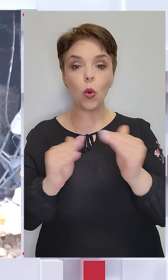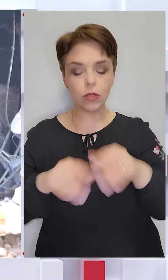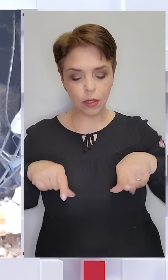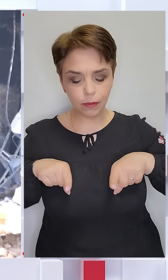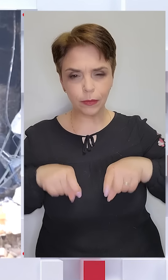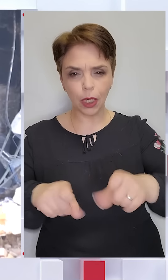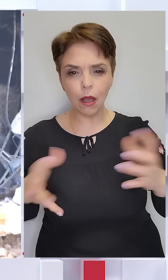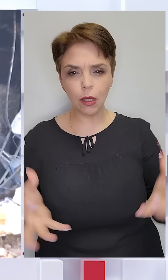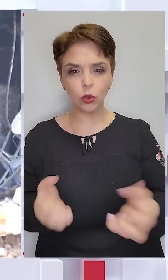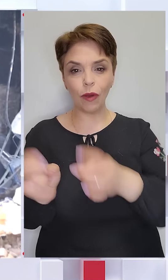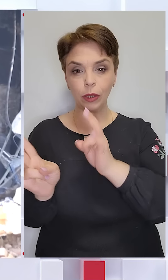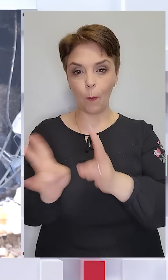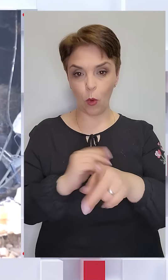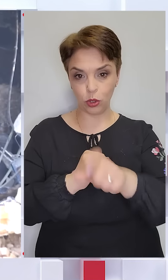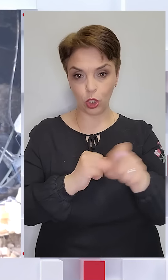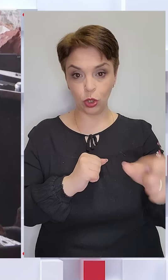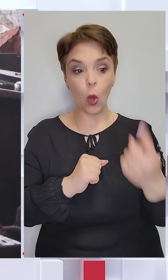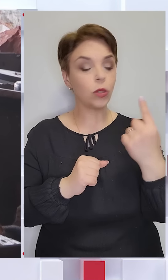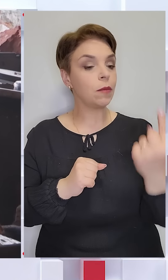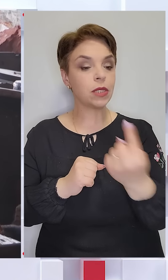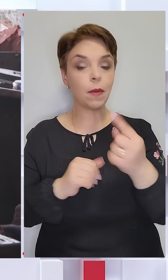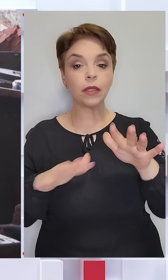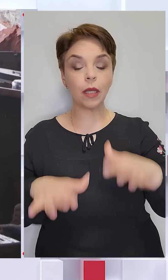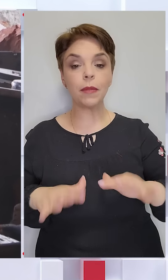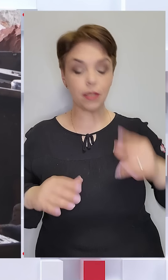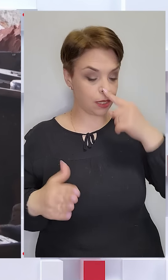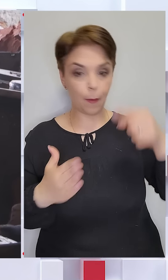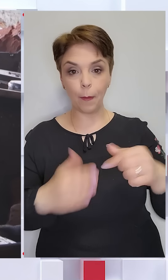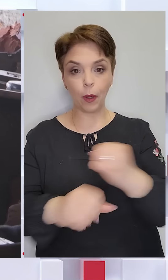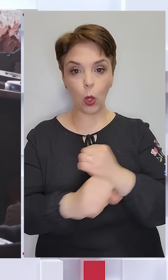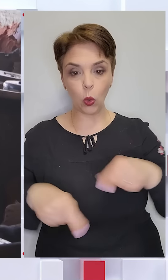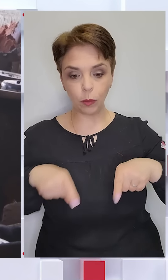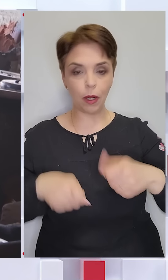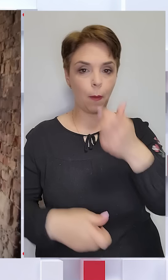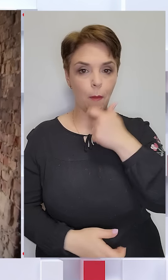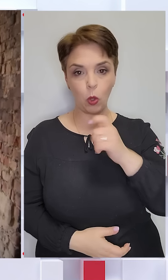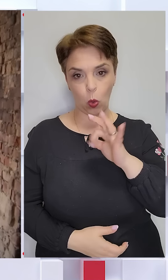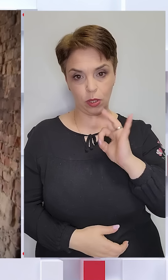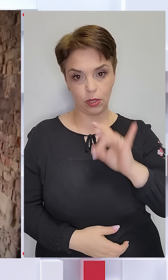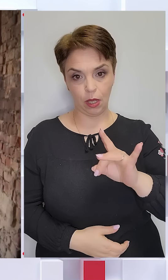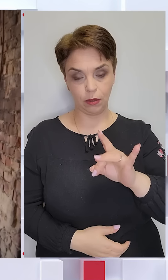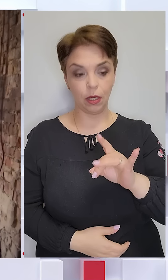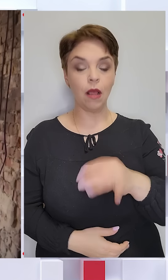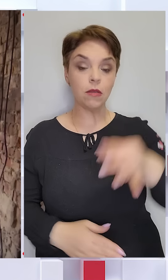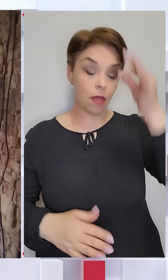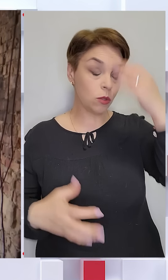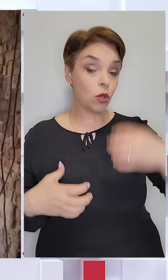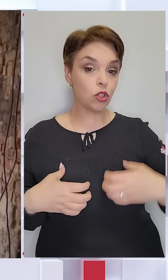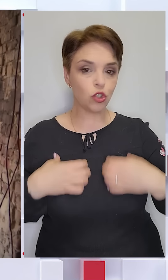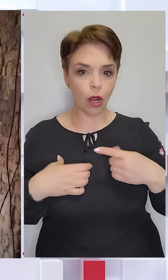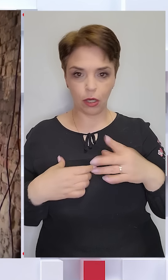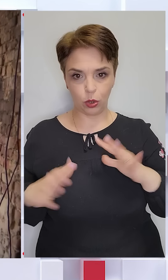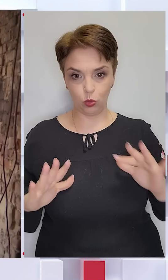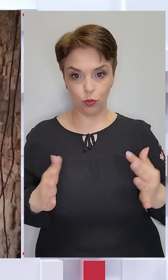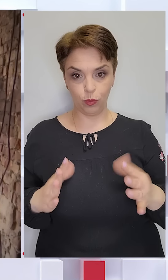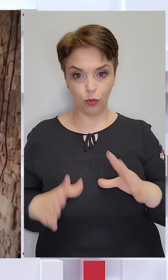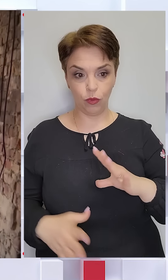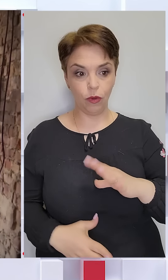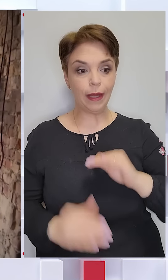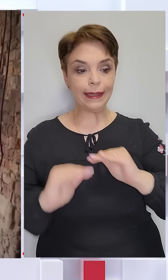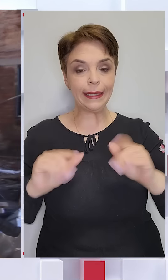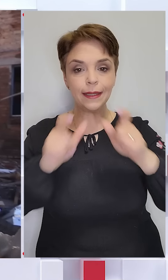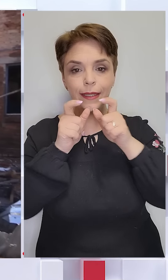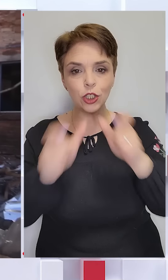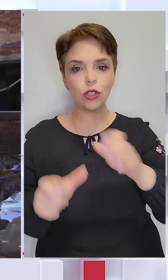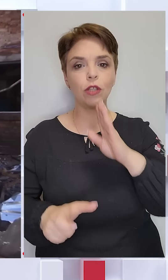кинулись рятувати постраждалих. Одним з перших на місце прильоту прибіг пан Олександр. Захадує жах, який тут коївся. Діти